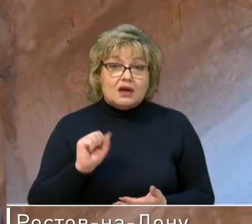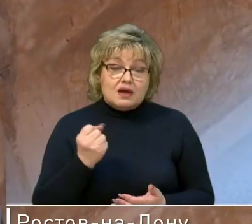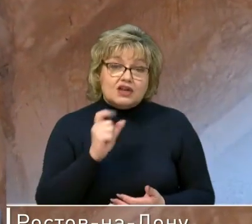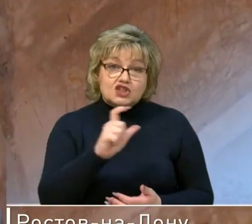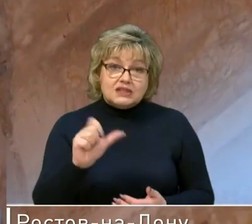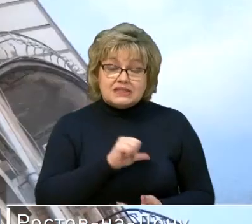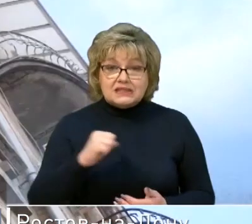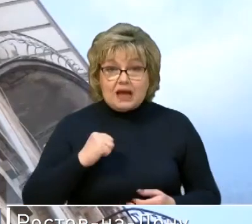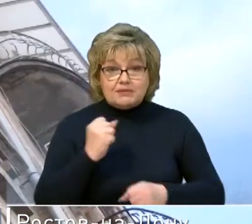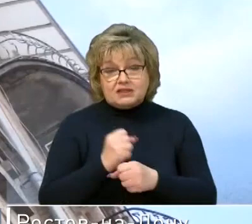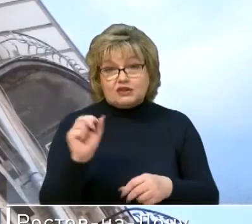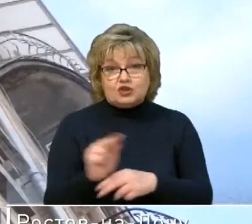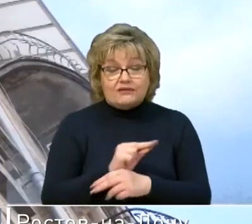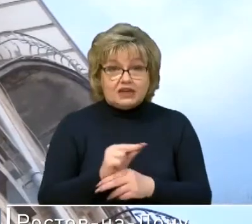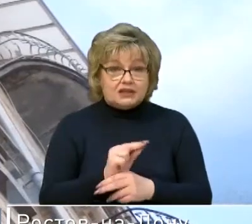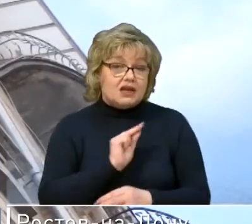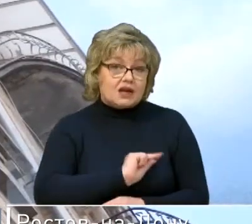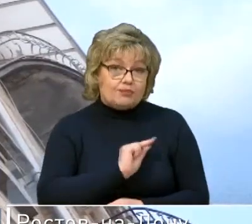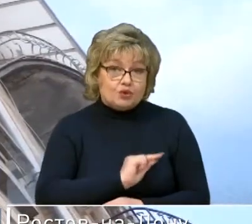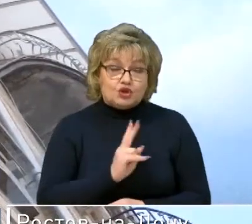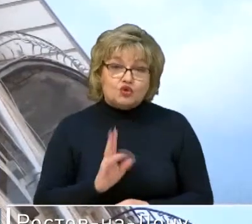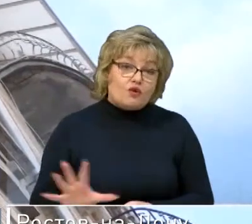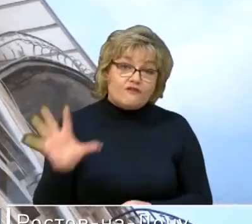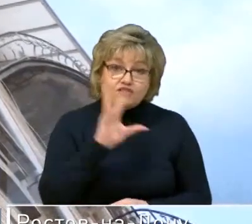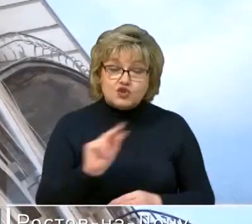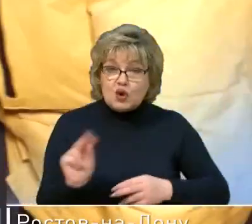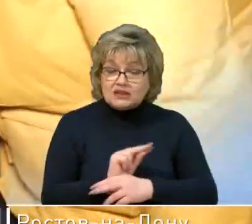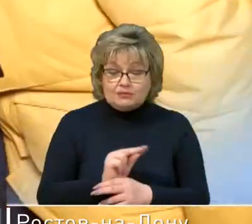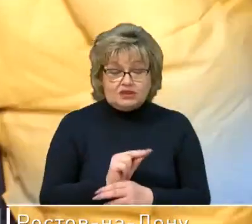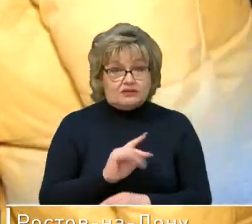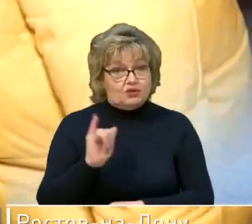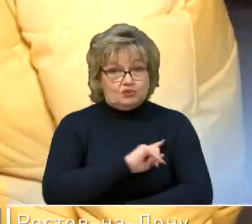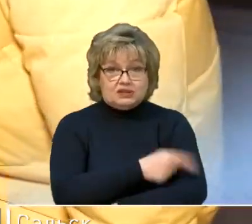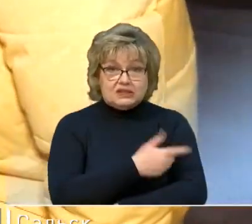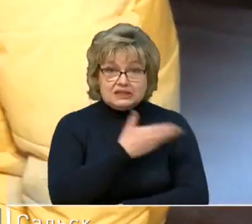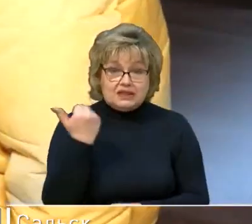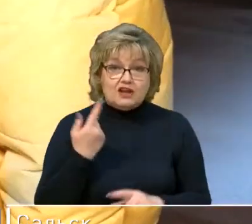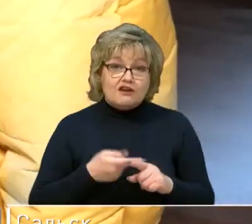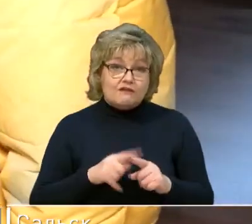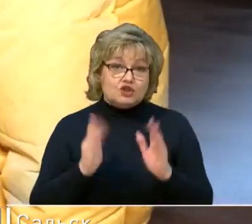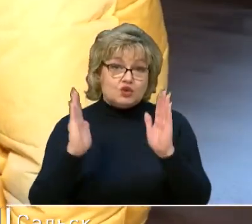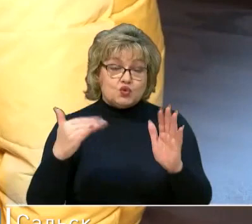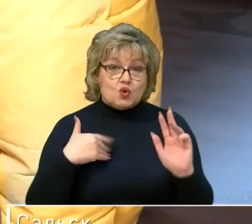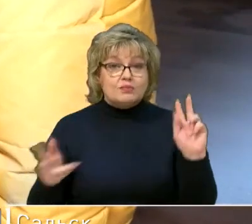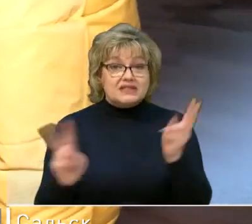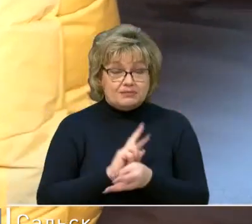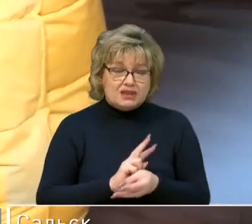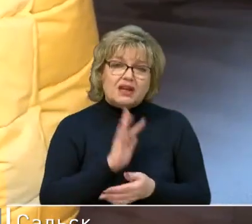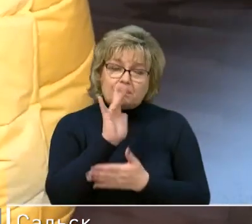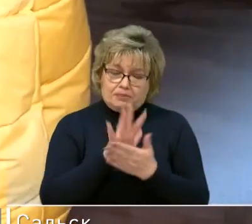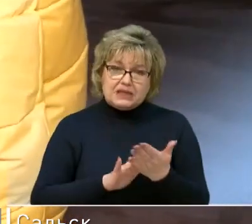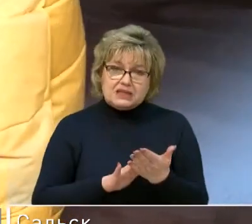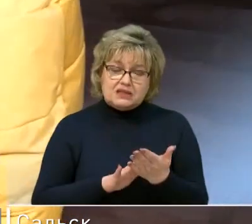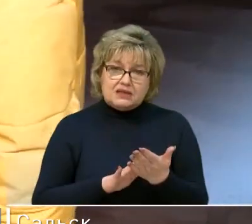противоаварийные работы, однако говорят, что потянуть весь комплекс им не по силам. Вот этот кусок мы заменили. Ну, простите за эгоизм,